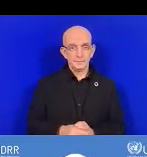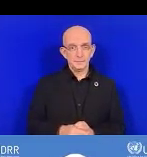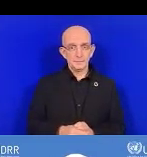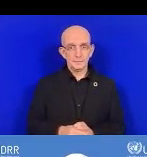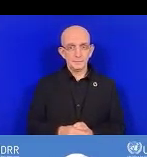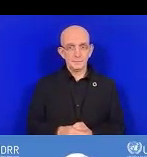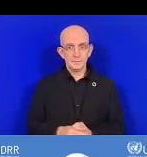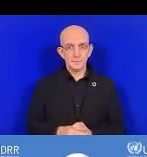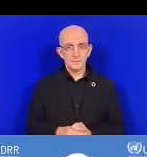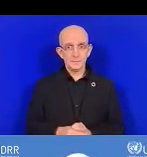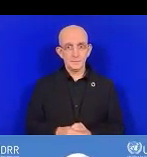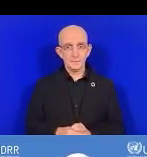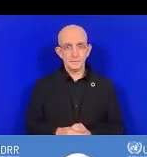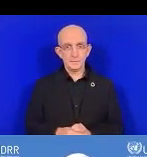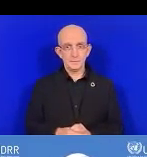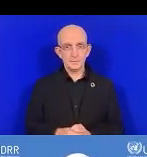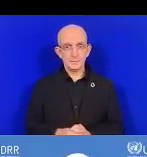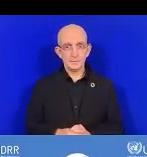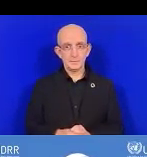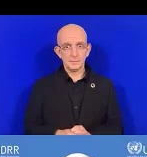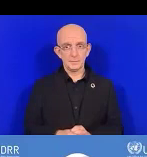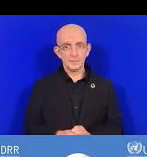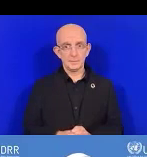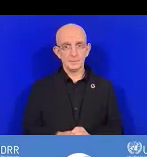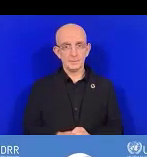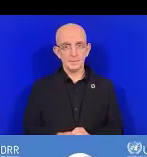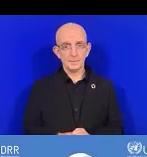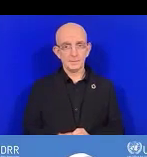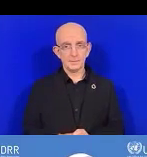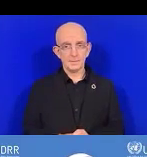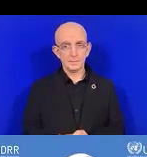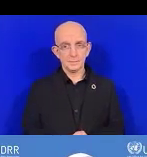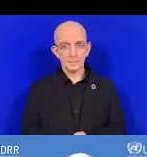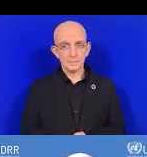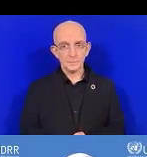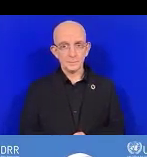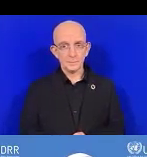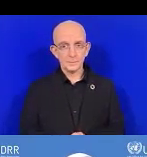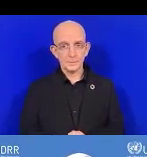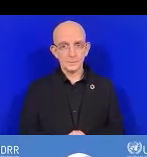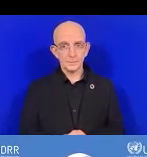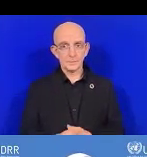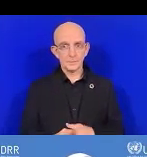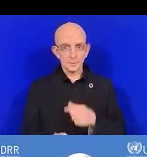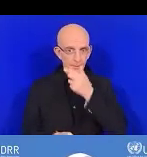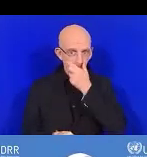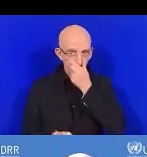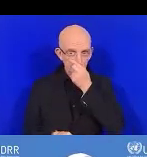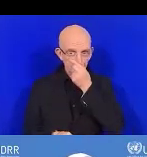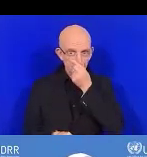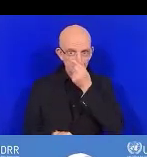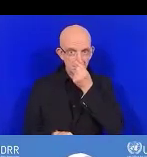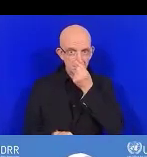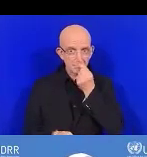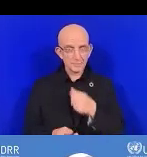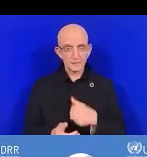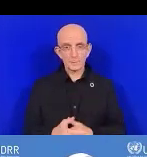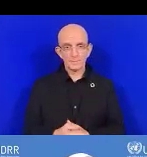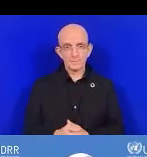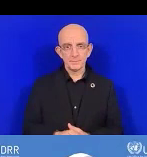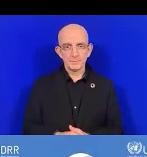nous avons des questions.